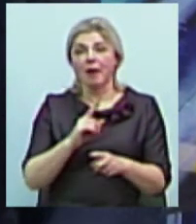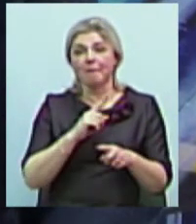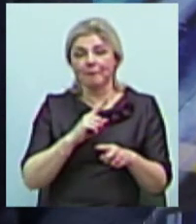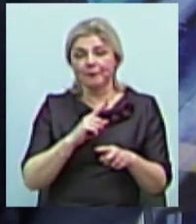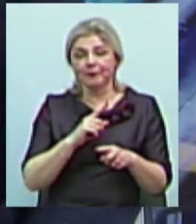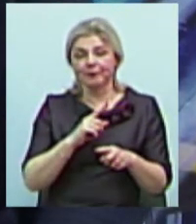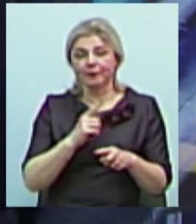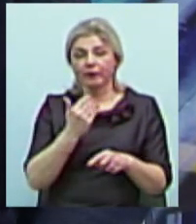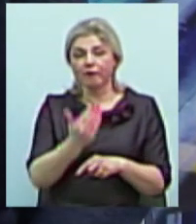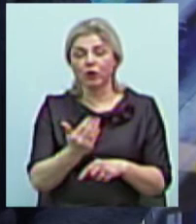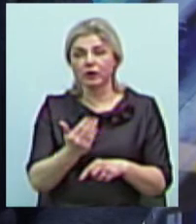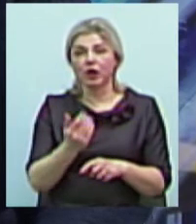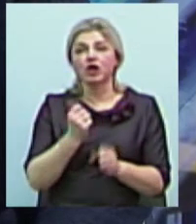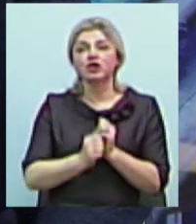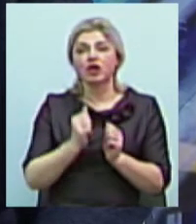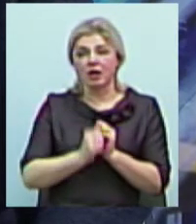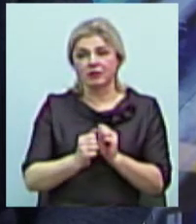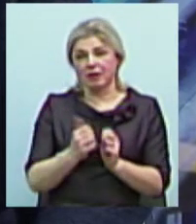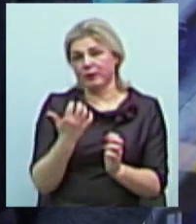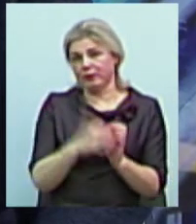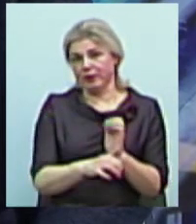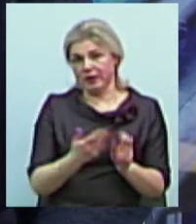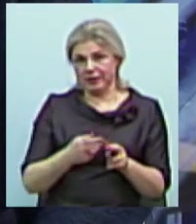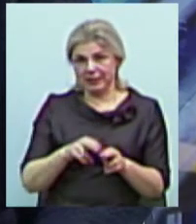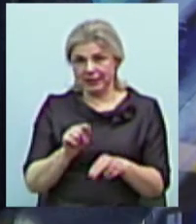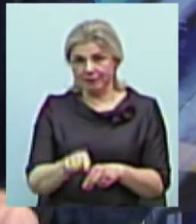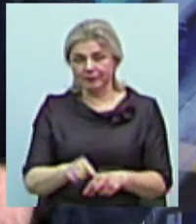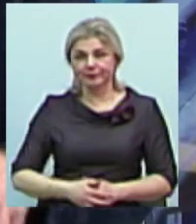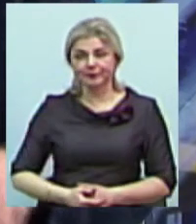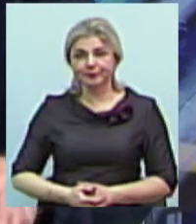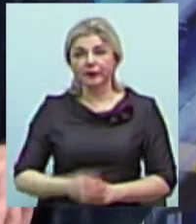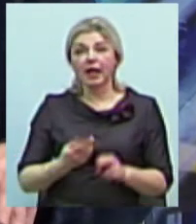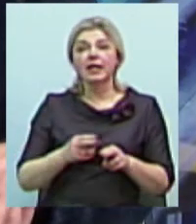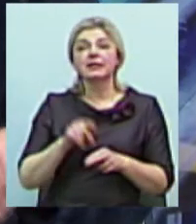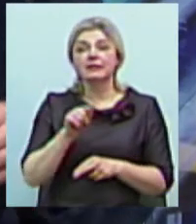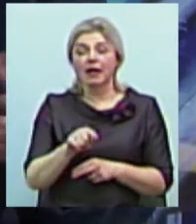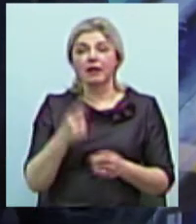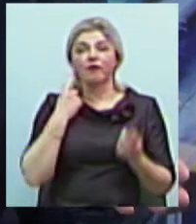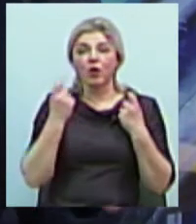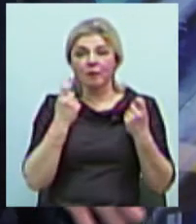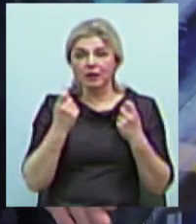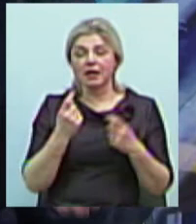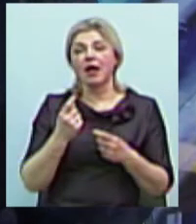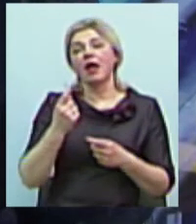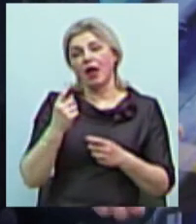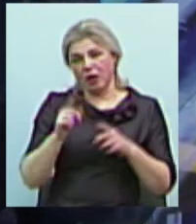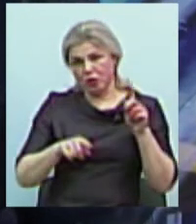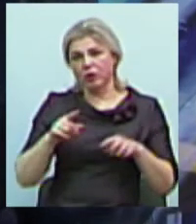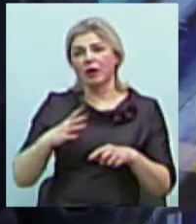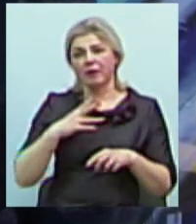дуже часто нехтують цим. І ця інформація іноді спростовується цими ж